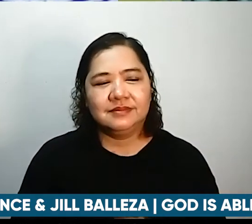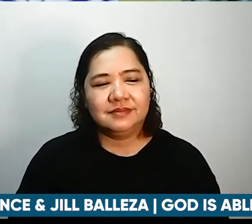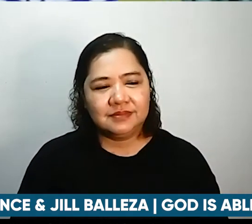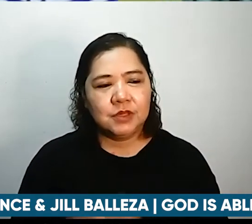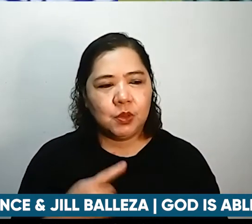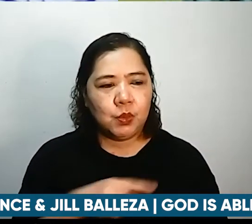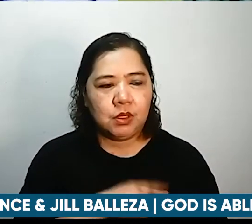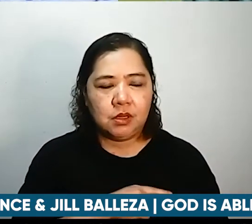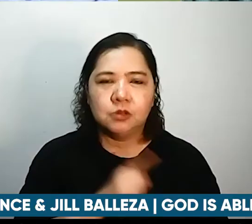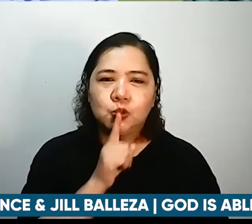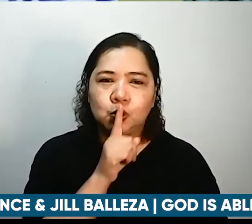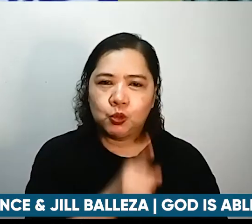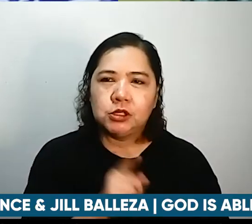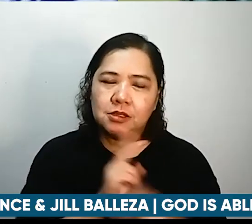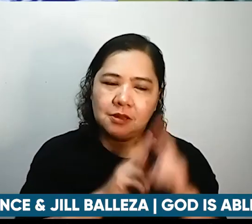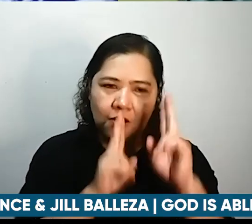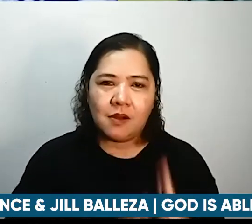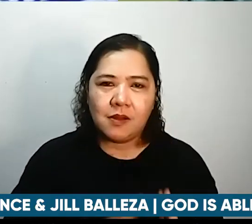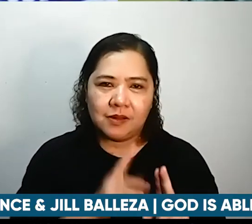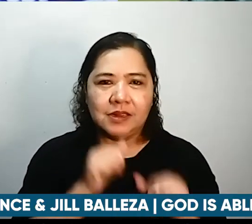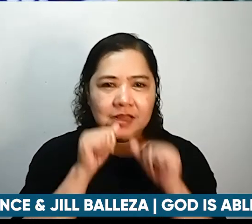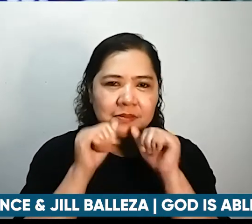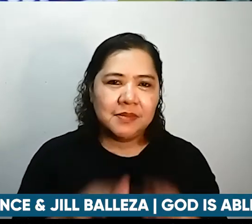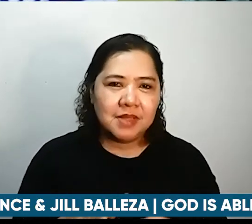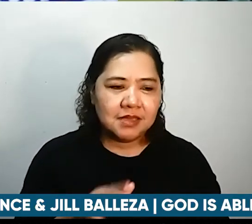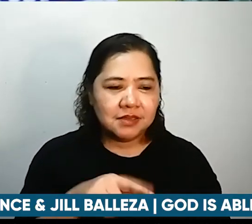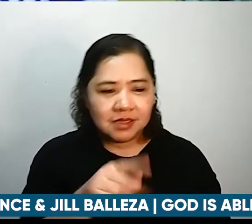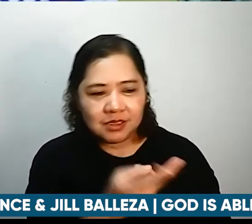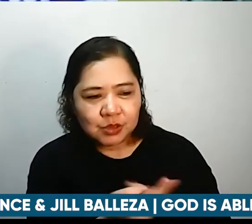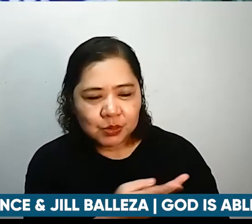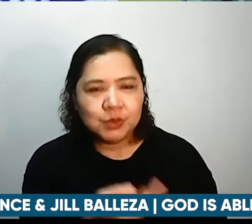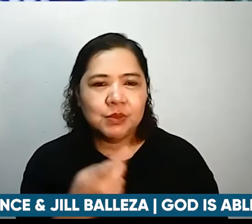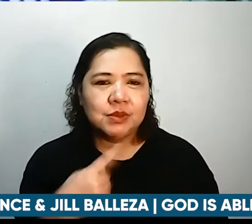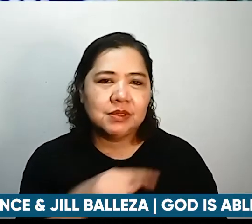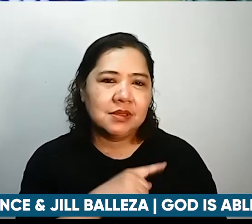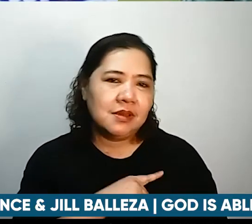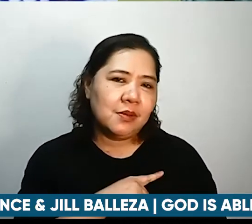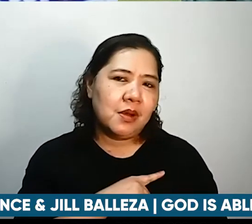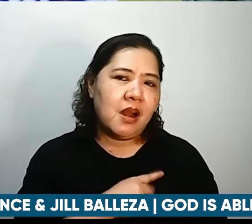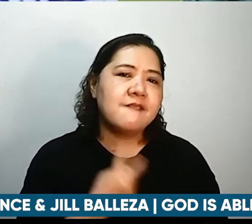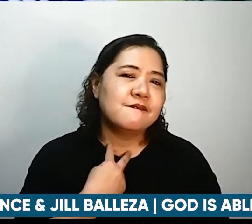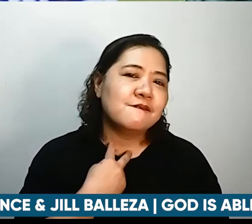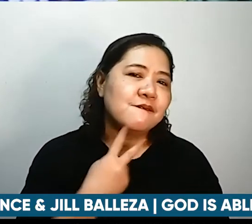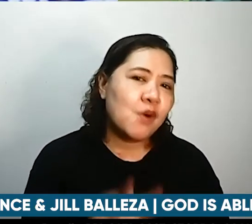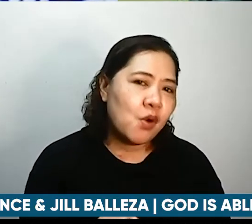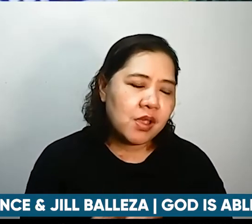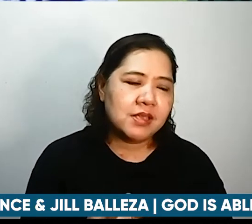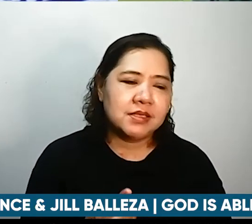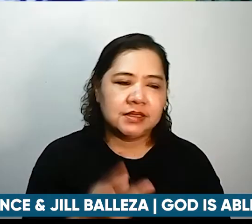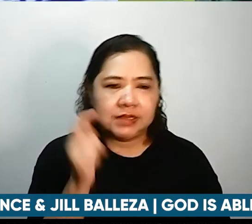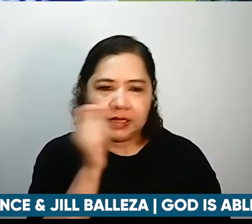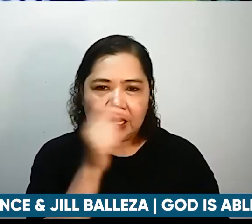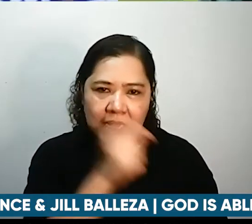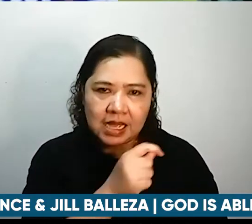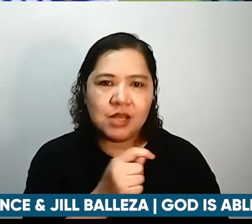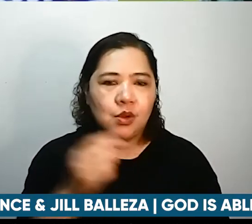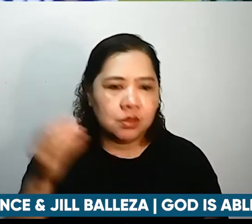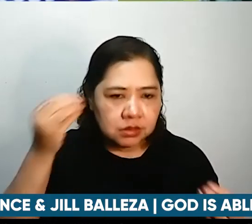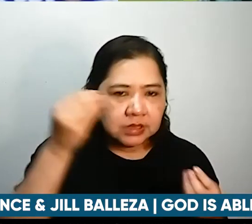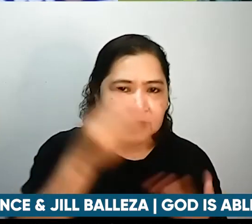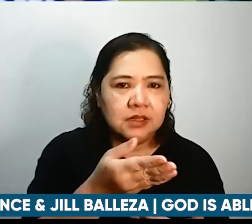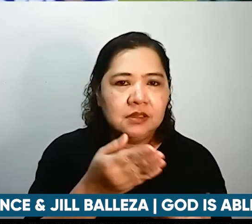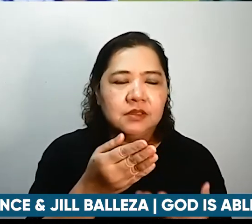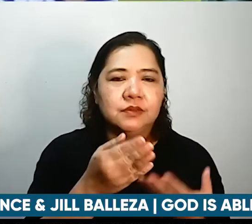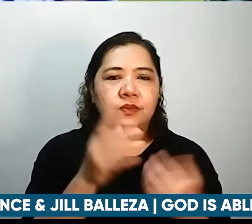blessed na kayo magiging bosses sa ating wika ng Panginoon His word para magbigay ng katotohanan at